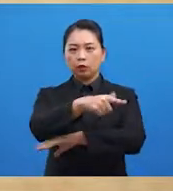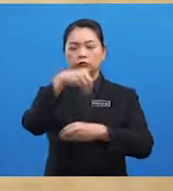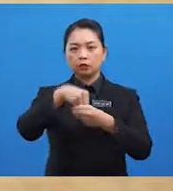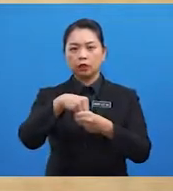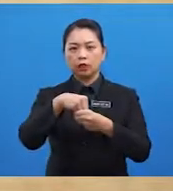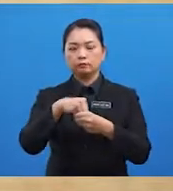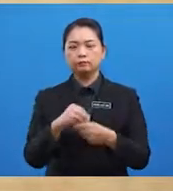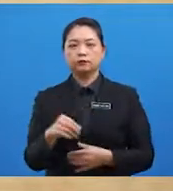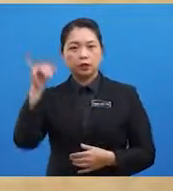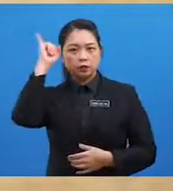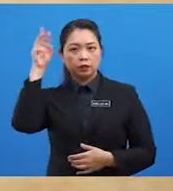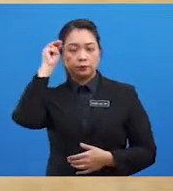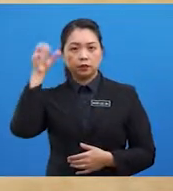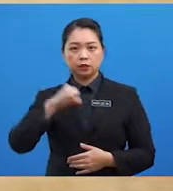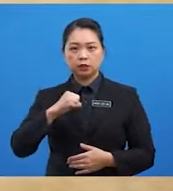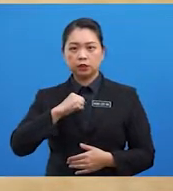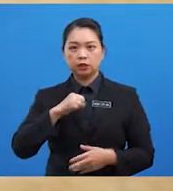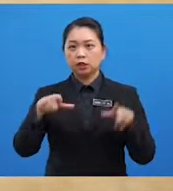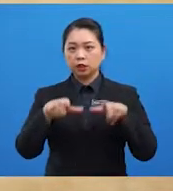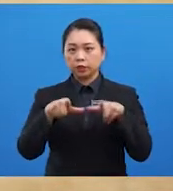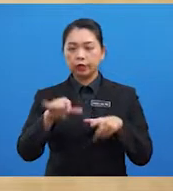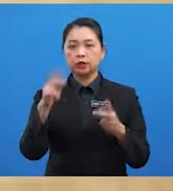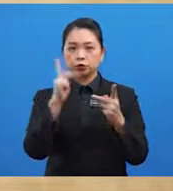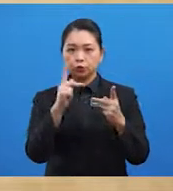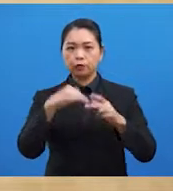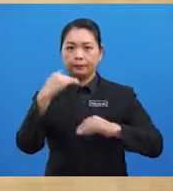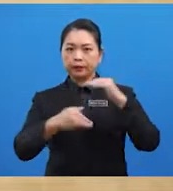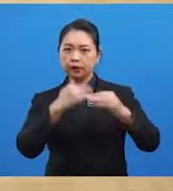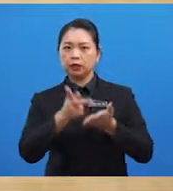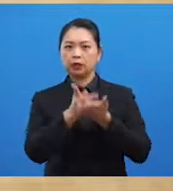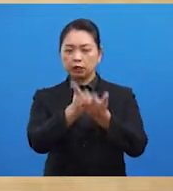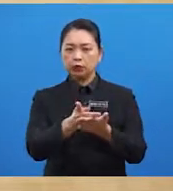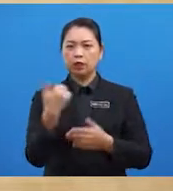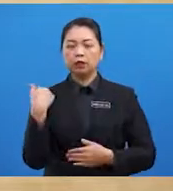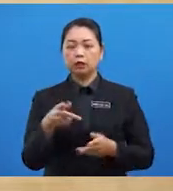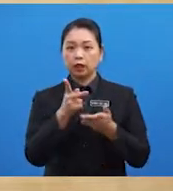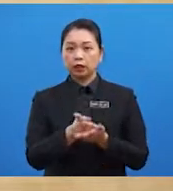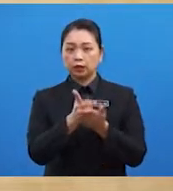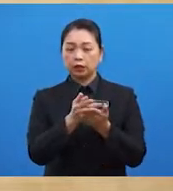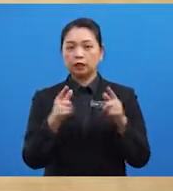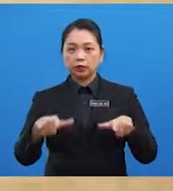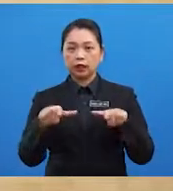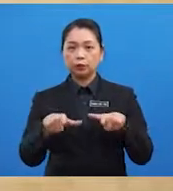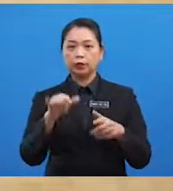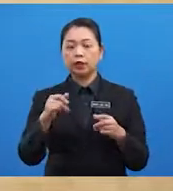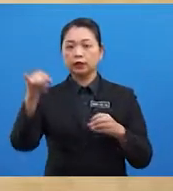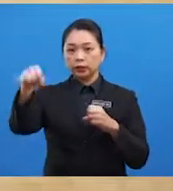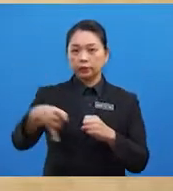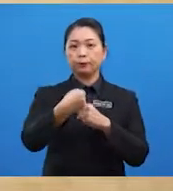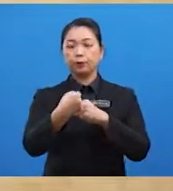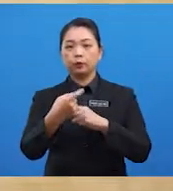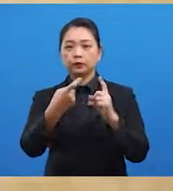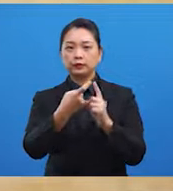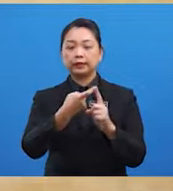Majid itu sendiri kayu yang sesuai membina kapal adalah kayu yang diimport dari